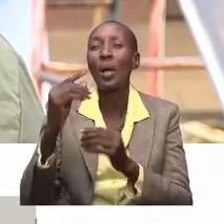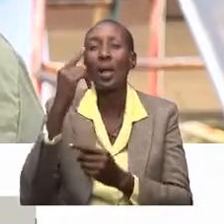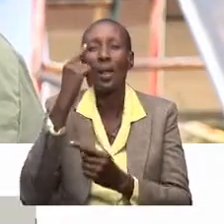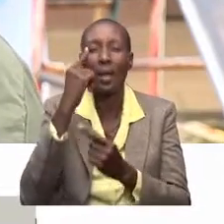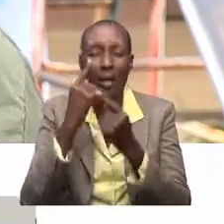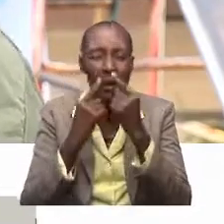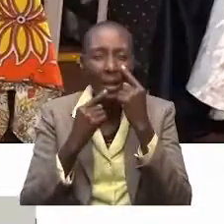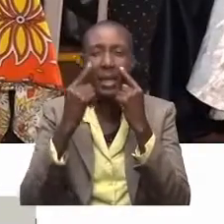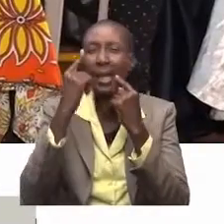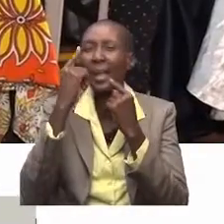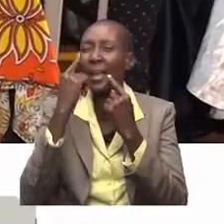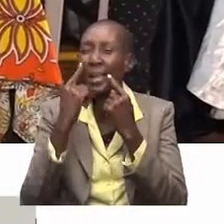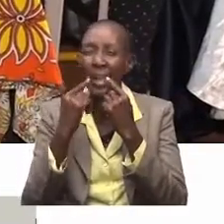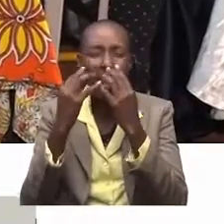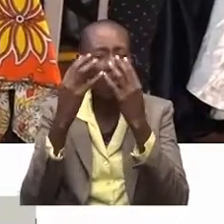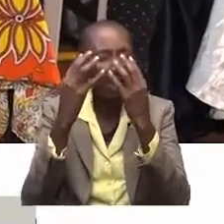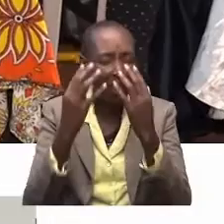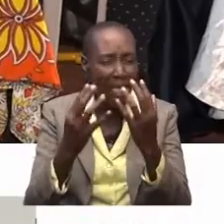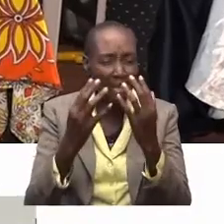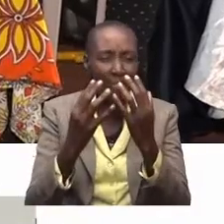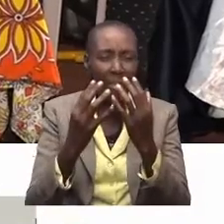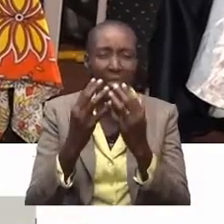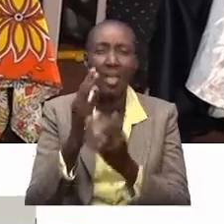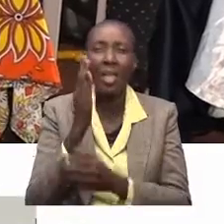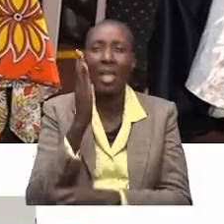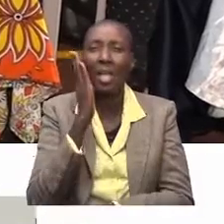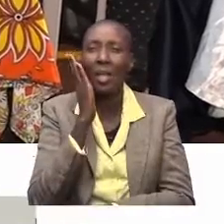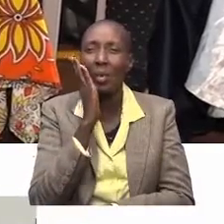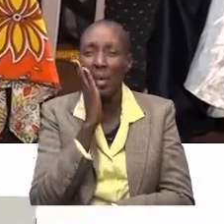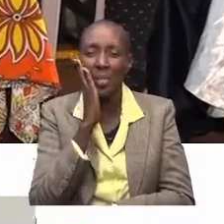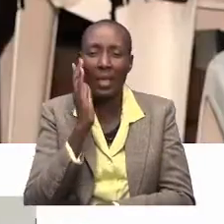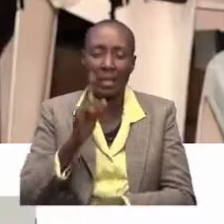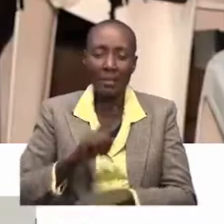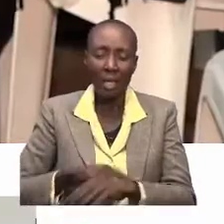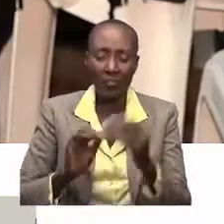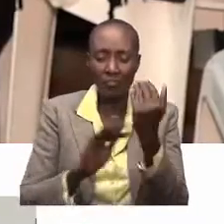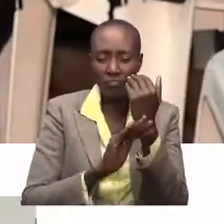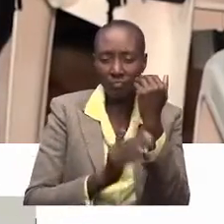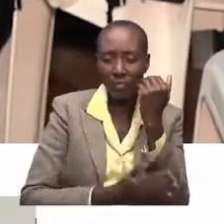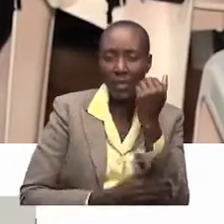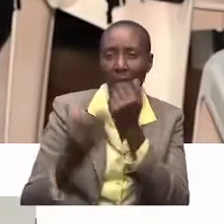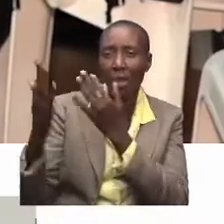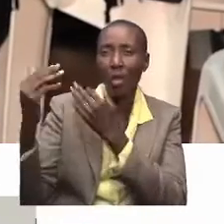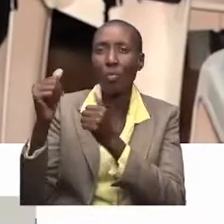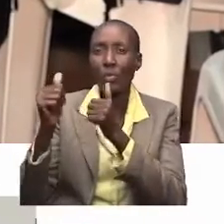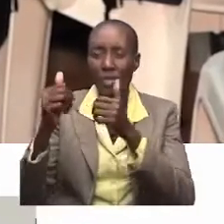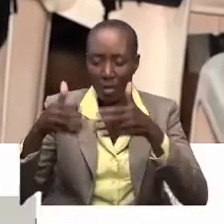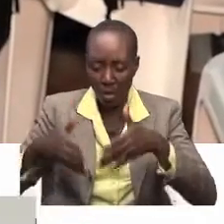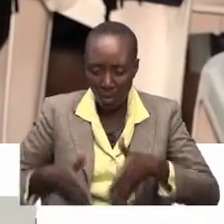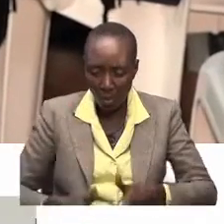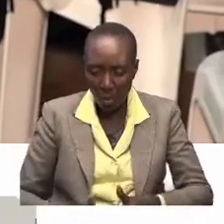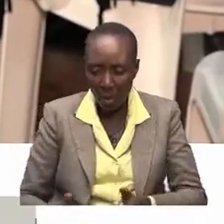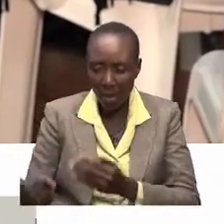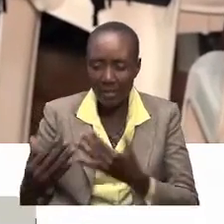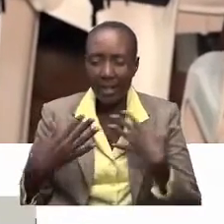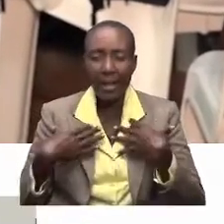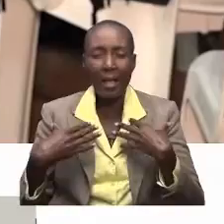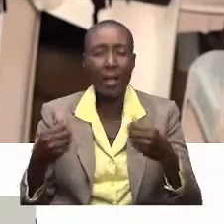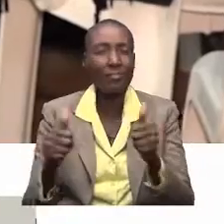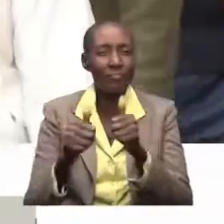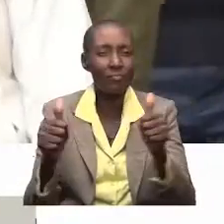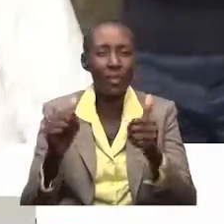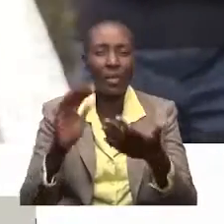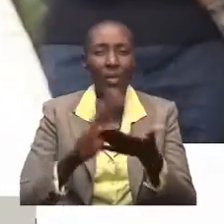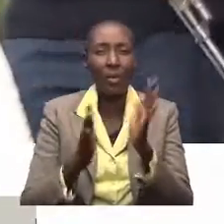hata sijai ona. Mama anapokuwa na uja uzito, matumaini yaki ni kumza mtoto alie na afya bila